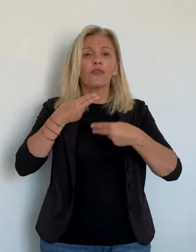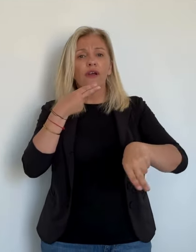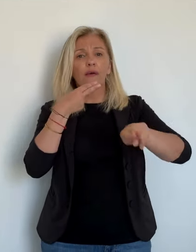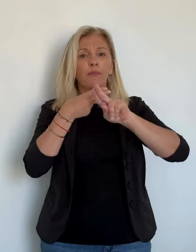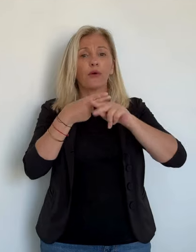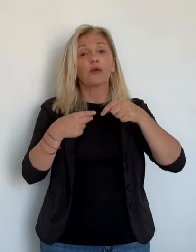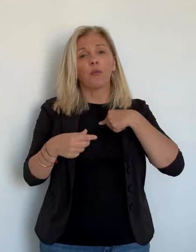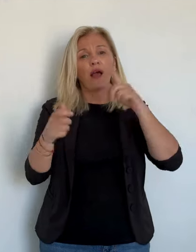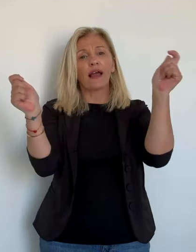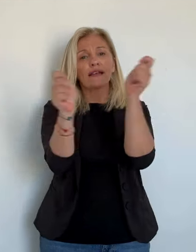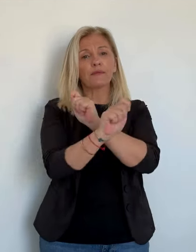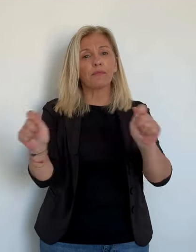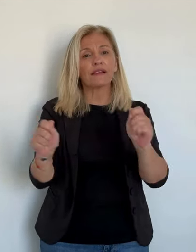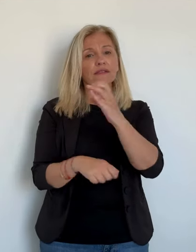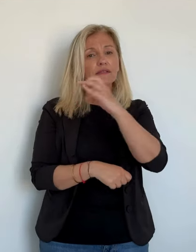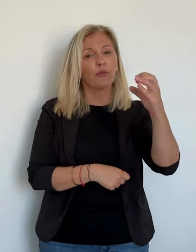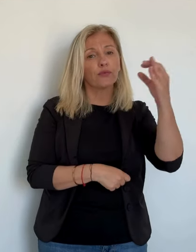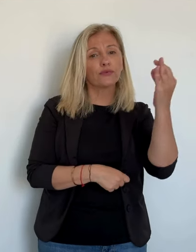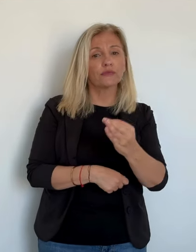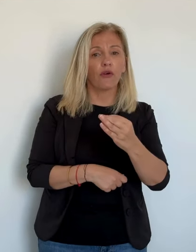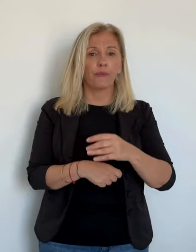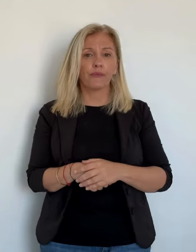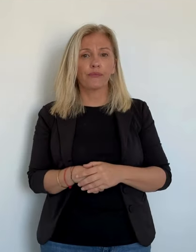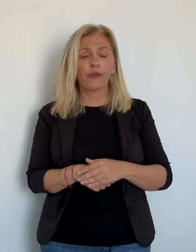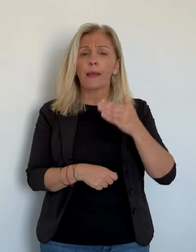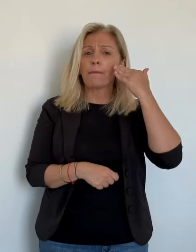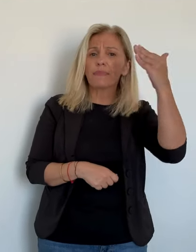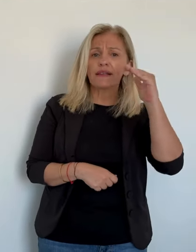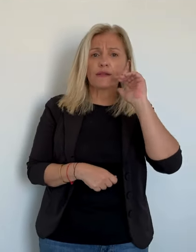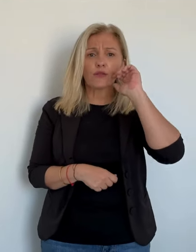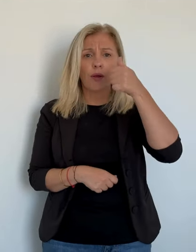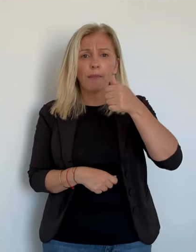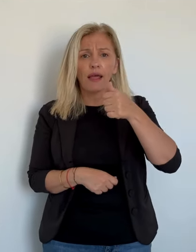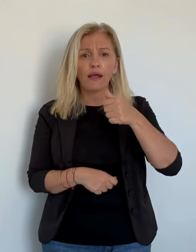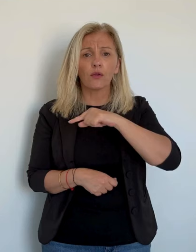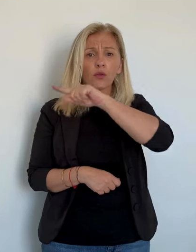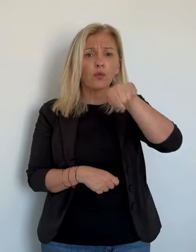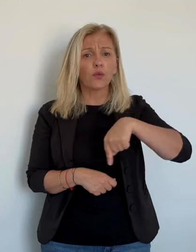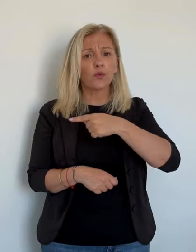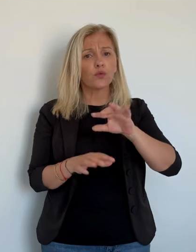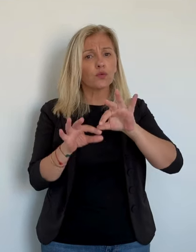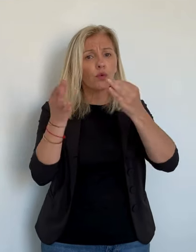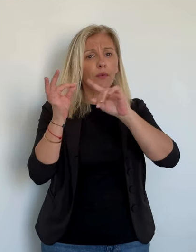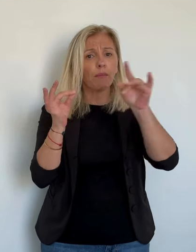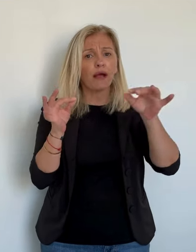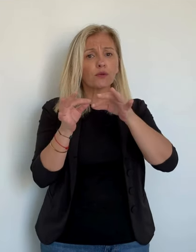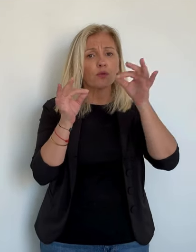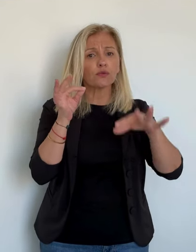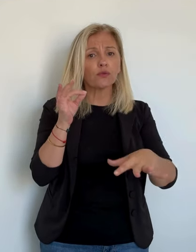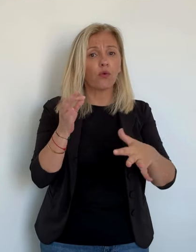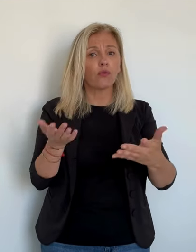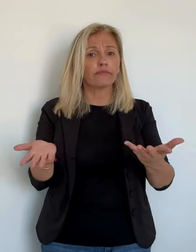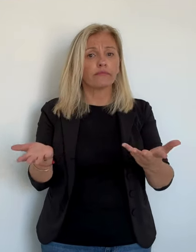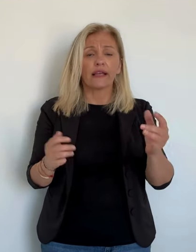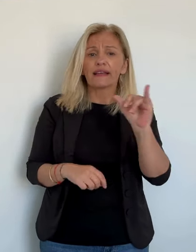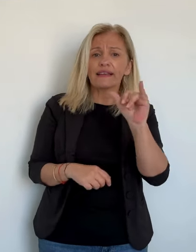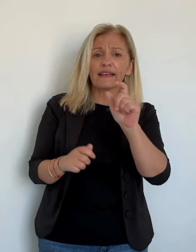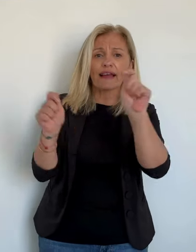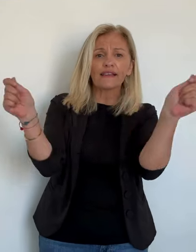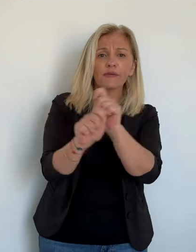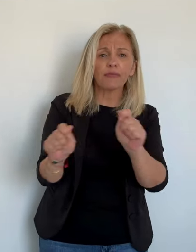comme argument ? Si on nous dit qu'il n'y aura jamais de chemin démocratique pour prendre en considération des